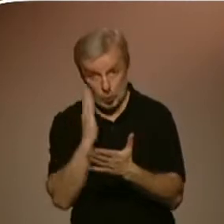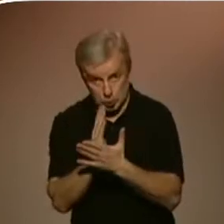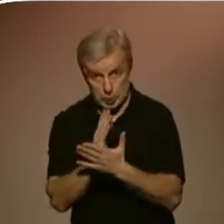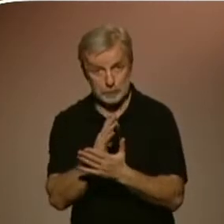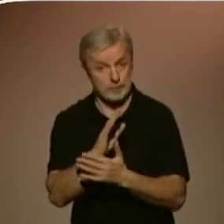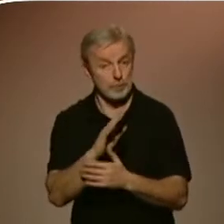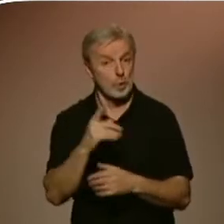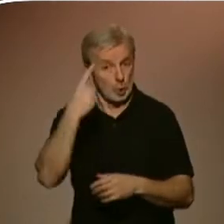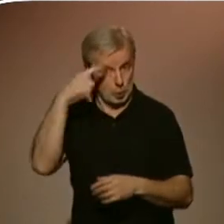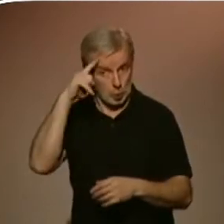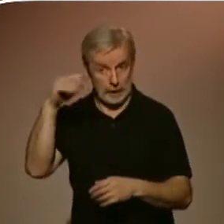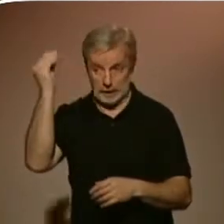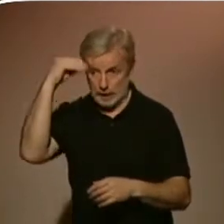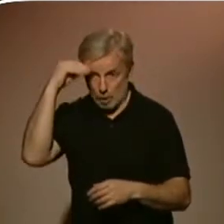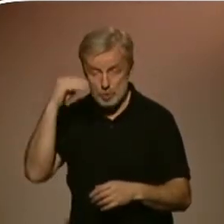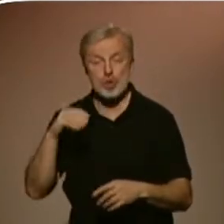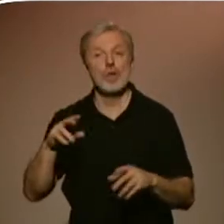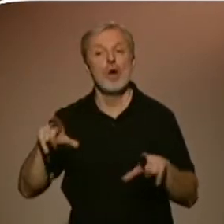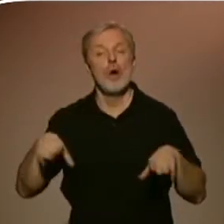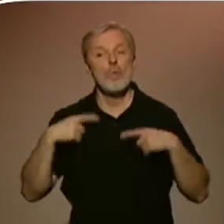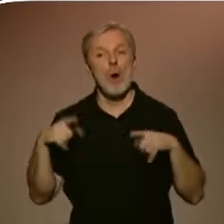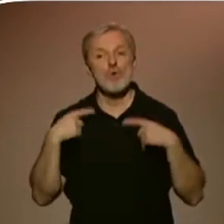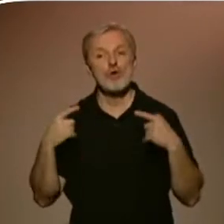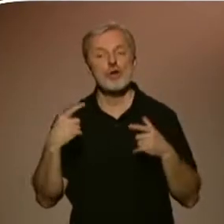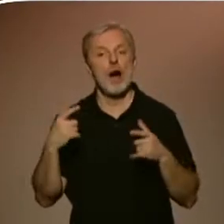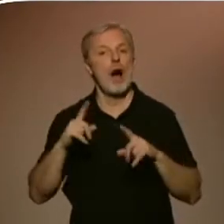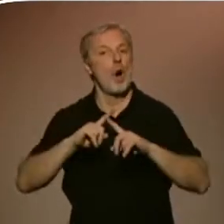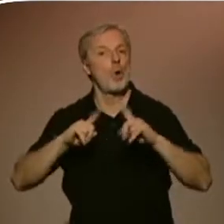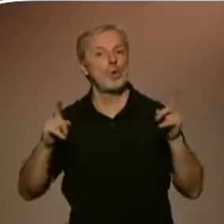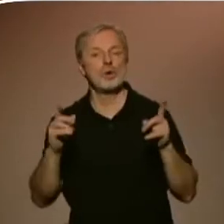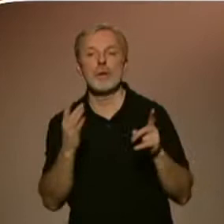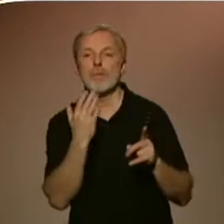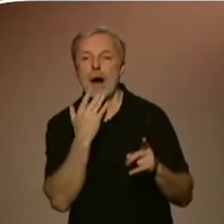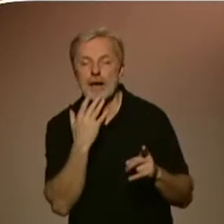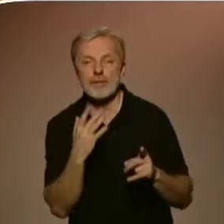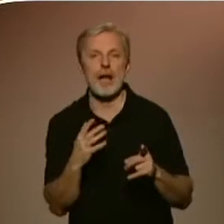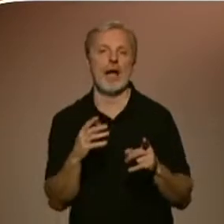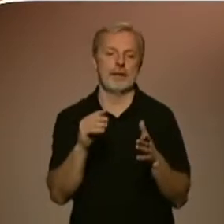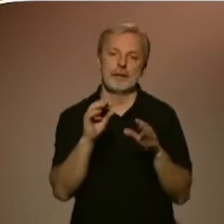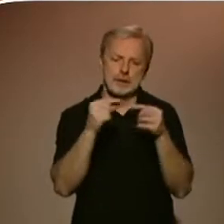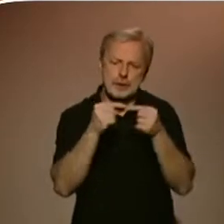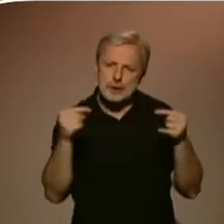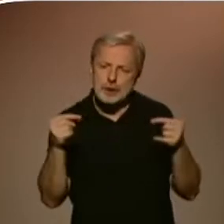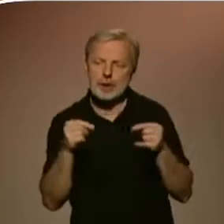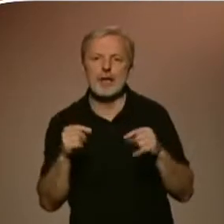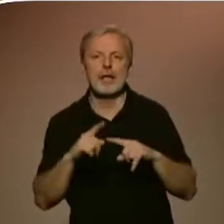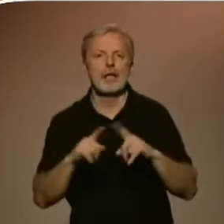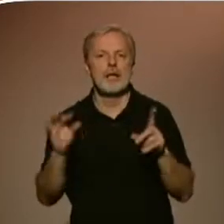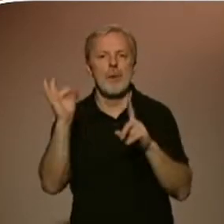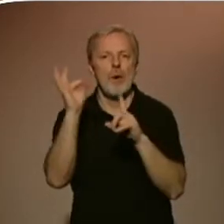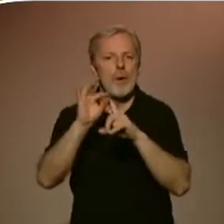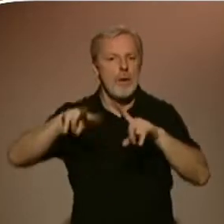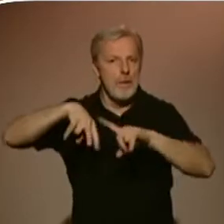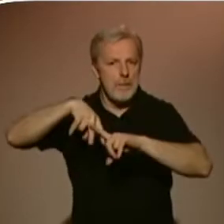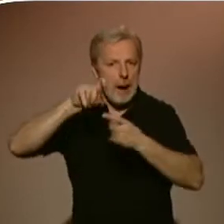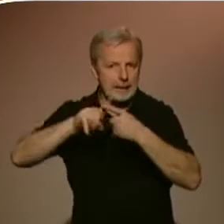rudky, křídy, až suché pastely, protože tam se nedá říct, jestli je to kresba nebo malba, vlastně ten pastel používá principy kresby,